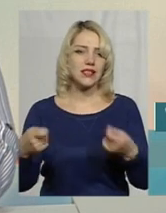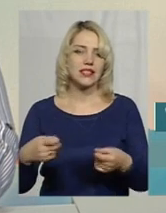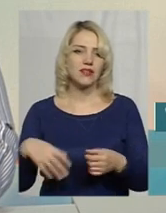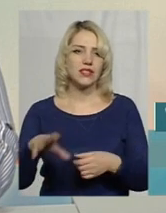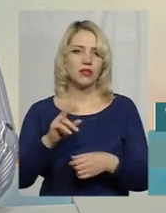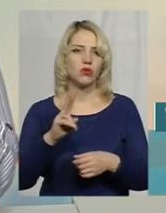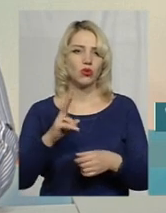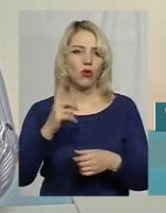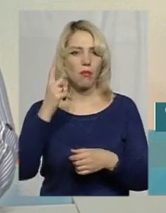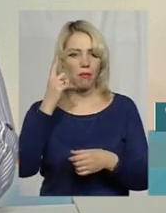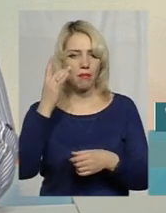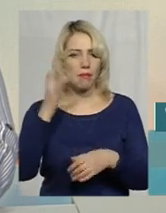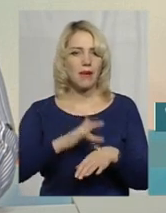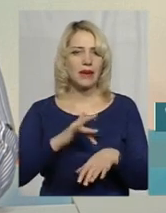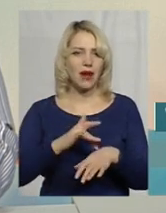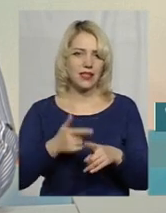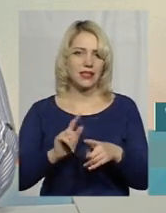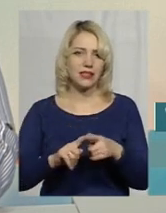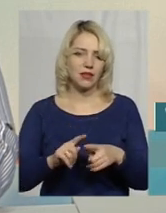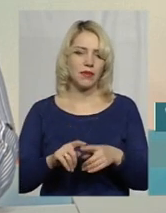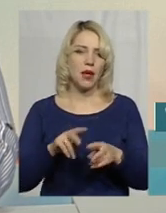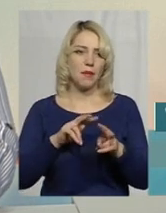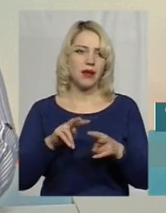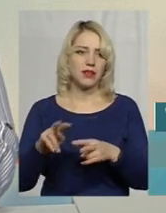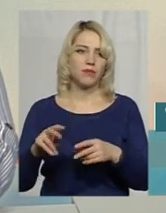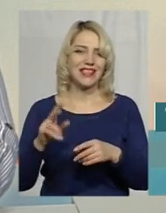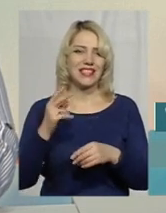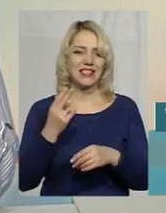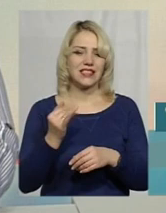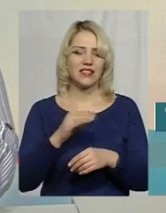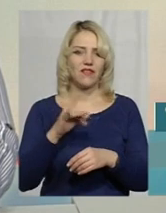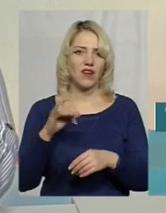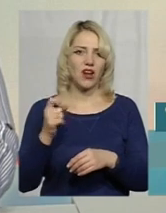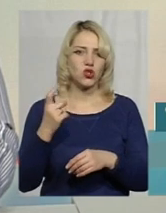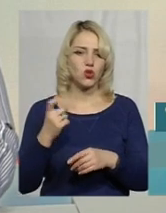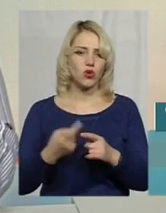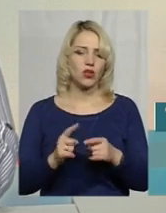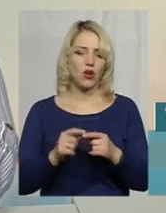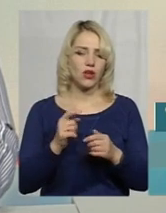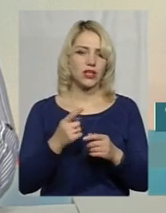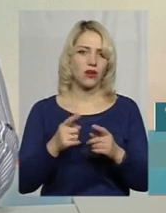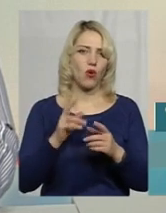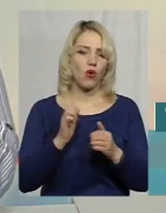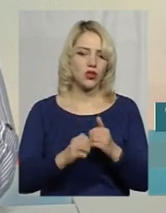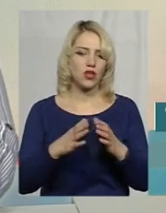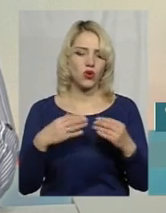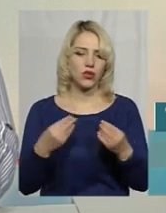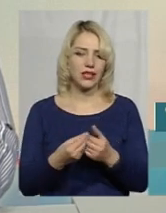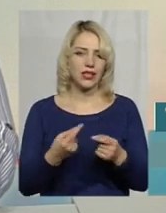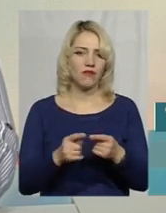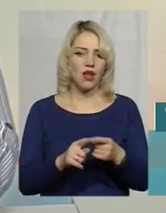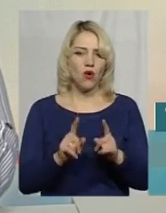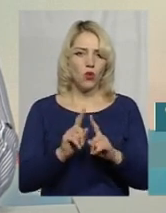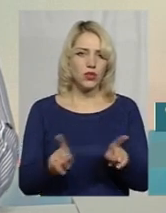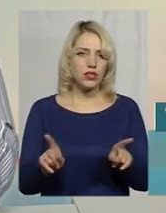переймається патронатом, цифру 100. Це ті родини, які будуть працювати. Кожна з них унікальна, і кожна з них дещо